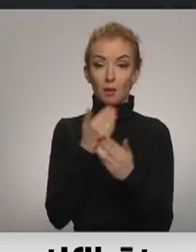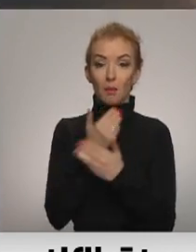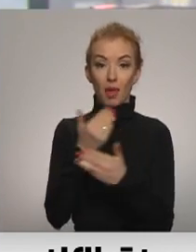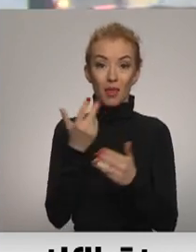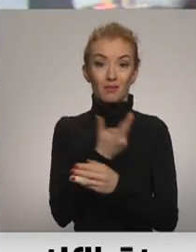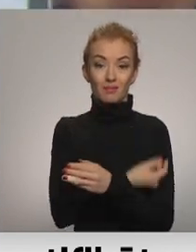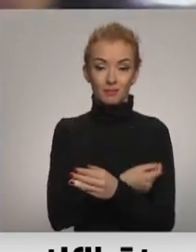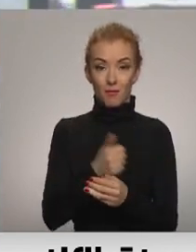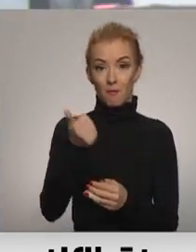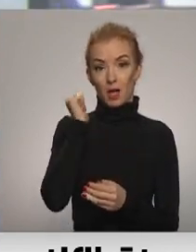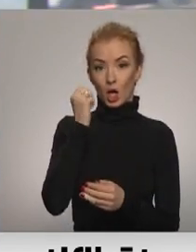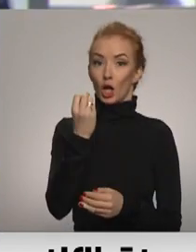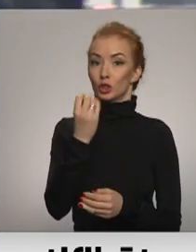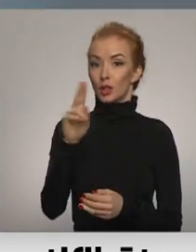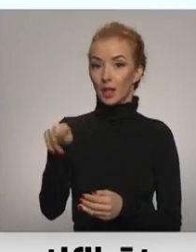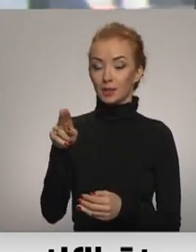devu saņēmuši vakar.